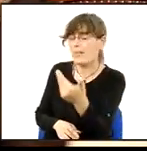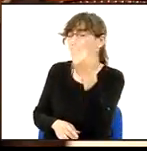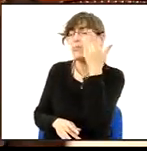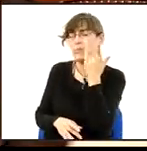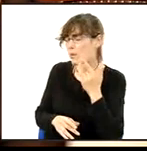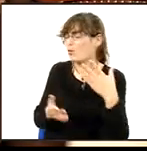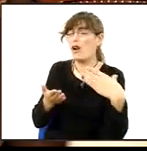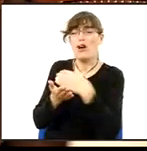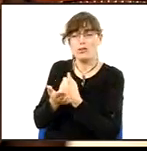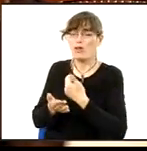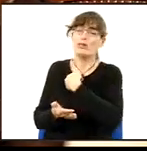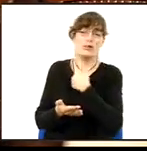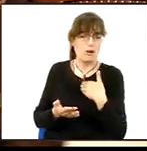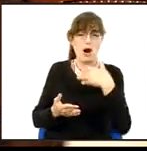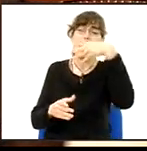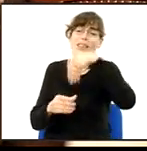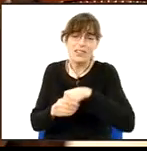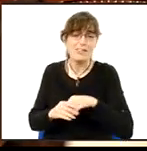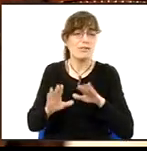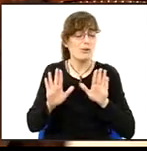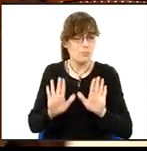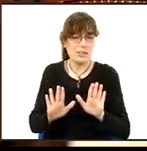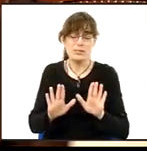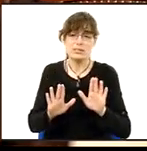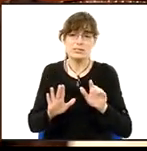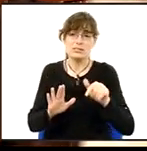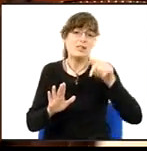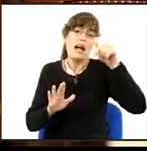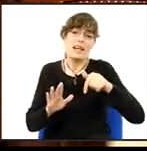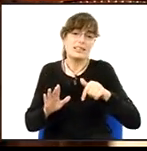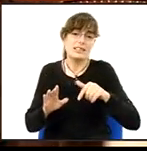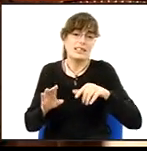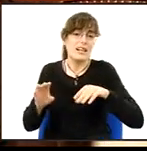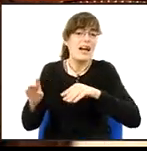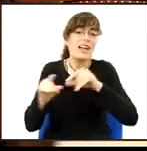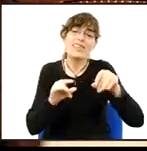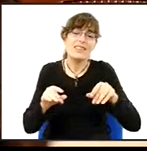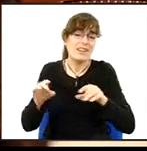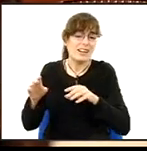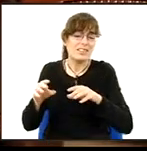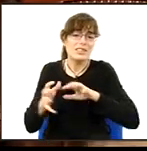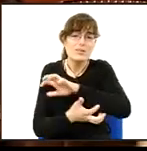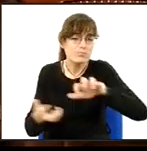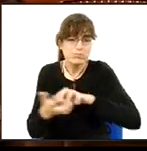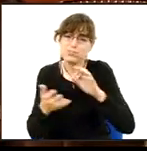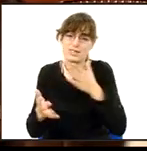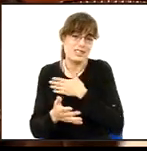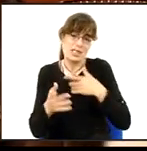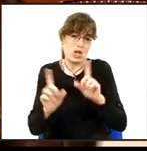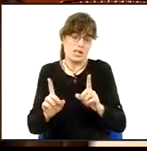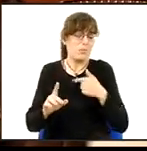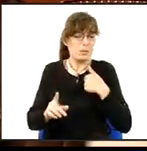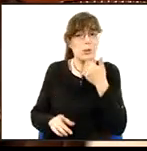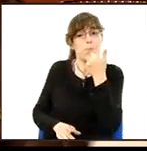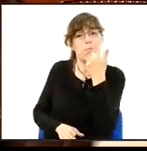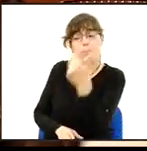tothom posi en el seu paper la dialèctica. d'acord. No, és a dir, la guerra no l'hem de fer aquí. Escolti'm, jo la vaig avisar...-la fora, electoralment, o tot el que vulgueu. sí. Però jo us demano,